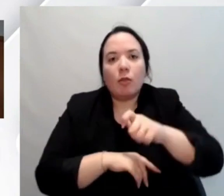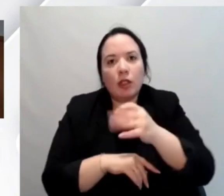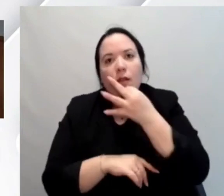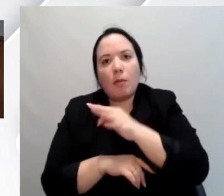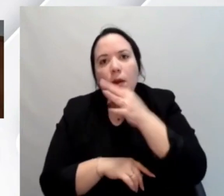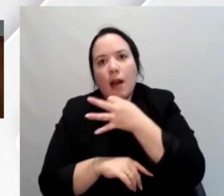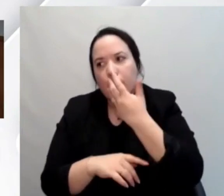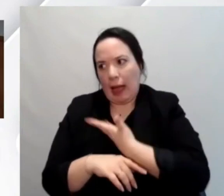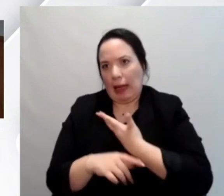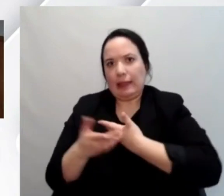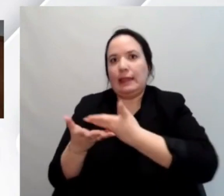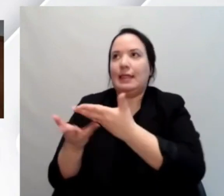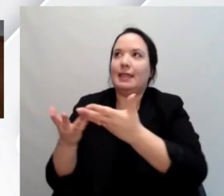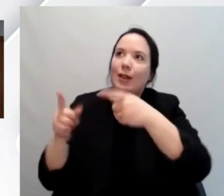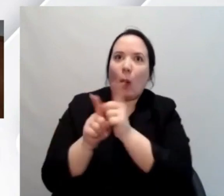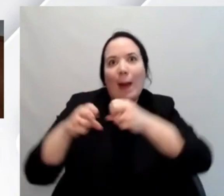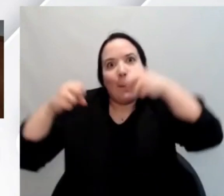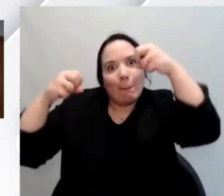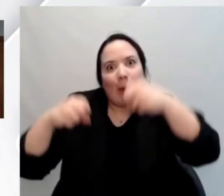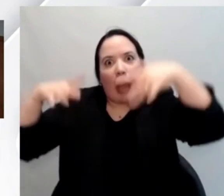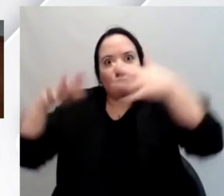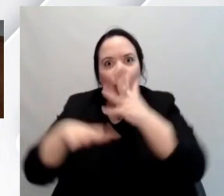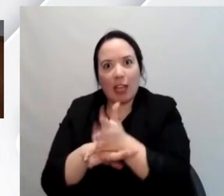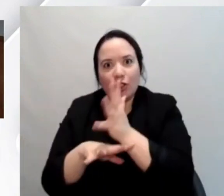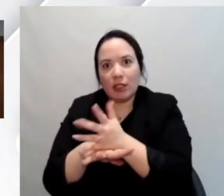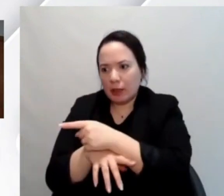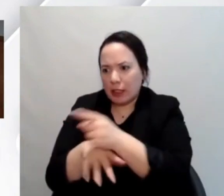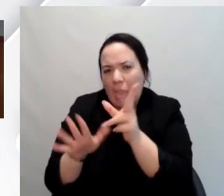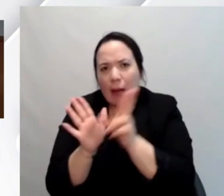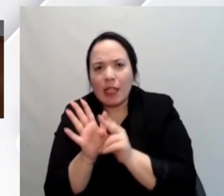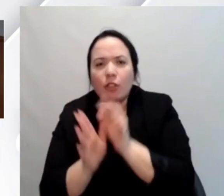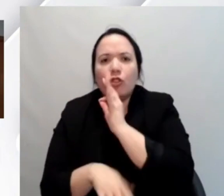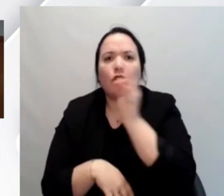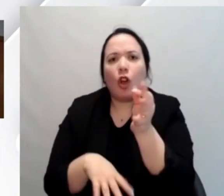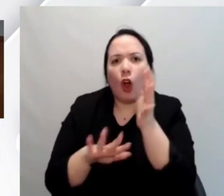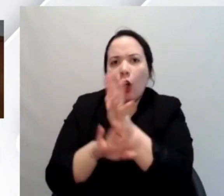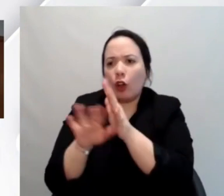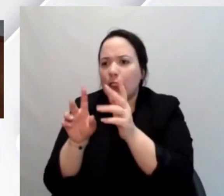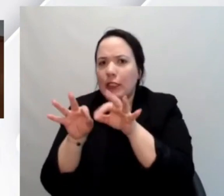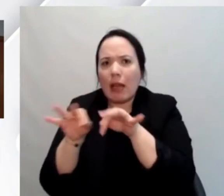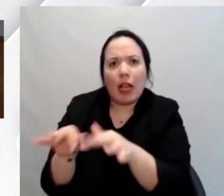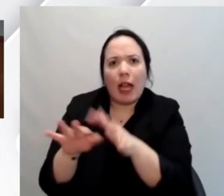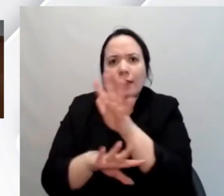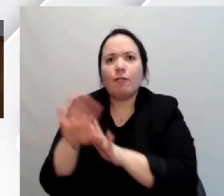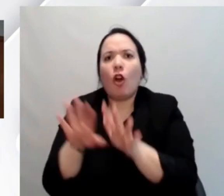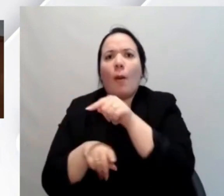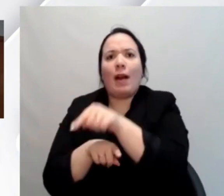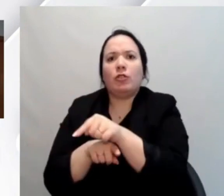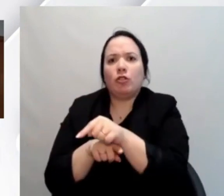divulgazione a volte anche applicativi che si si pongono come un qualcosa di